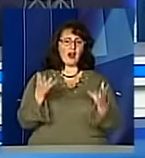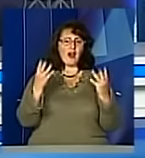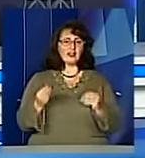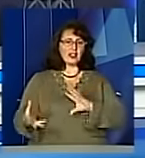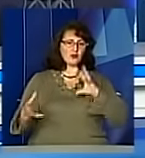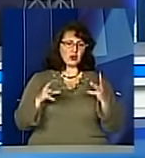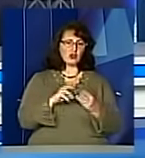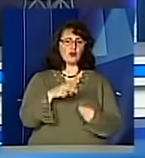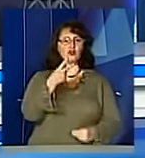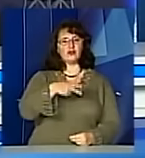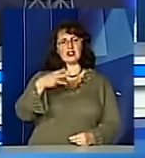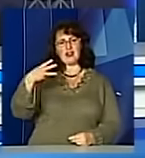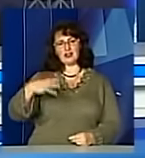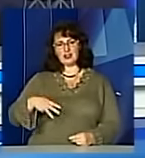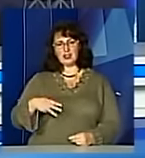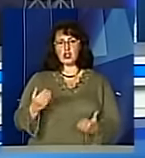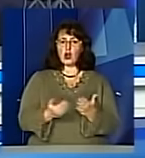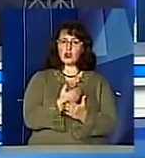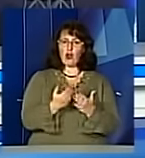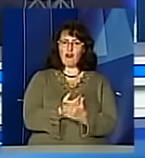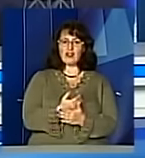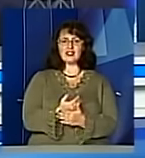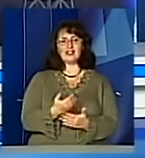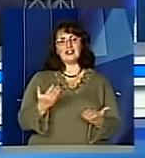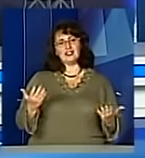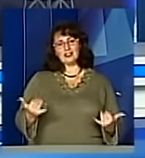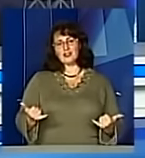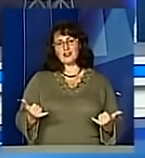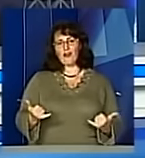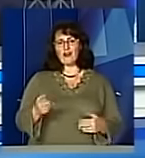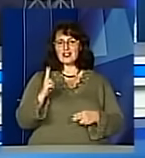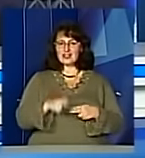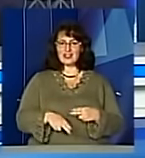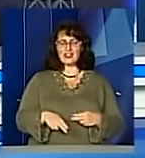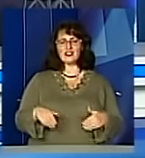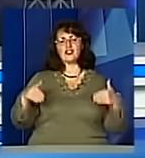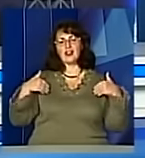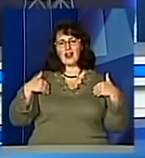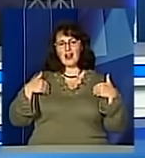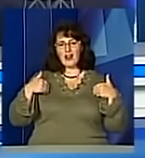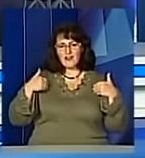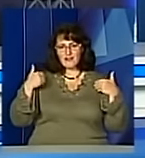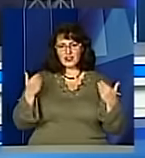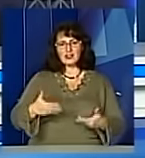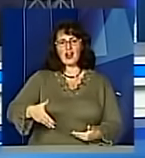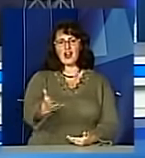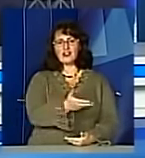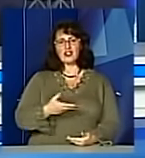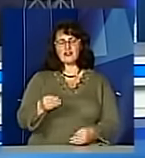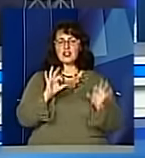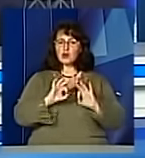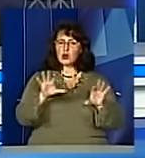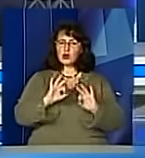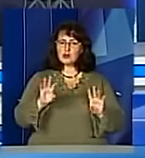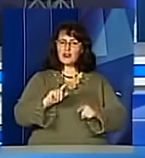підсумуємо звично о 20.30. Новини це те, що всі ми живемо щодня, творіть їх разом із нами, маєте історії, розповідайте